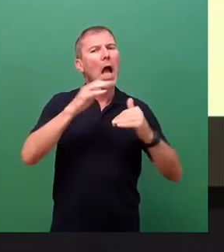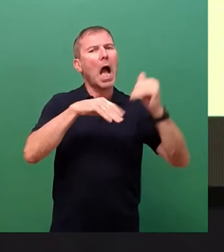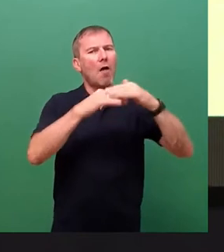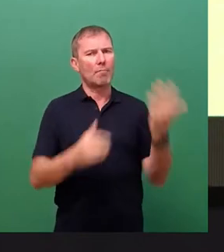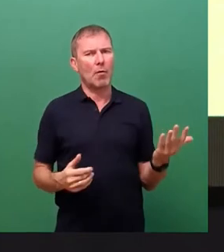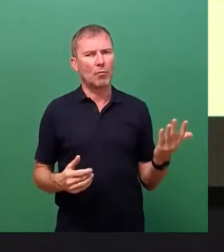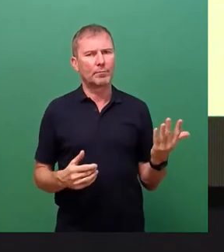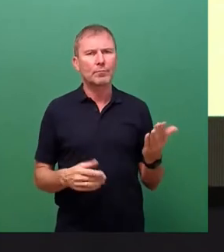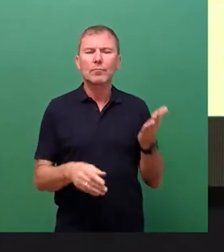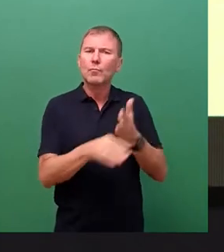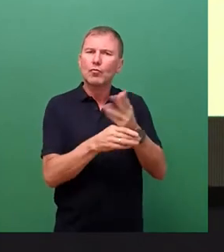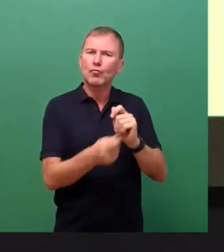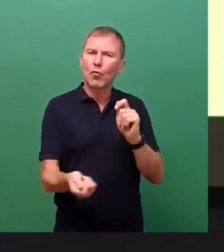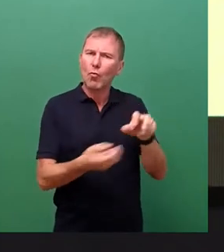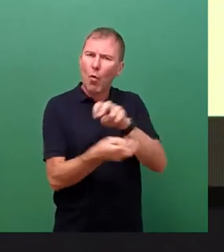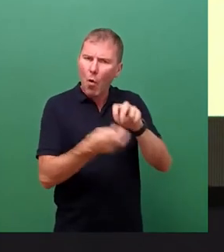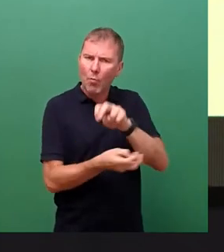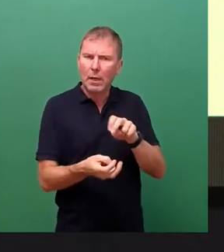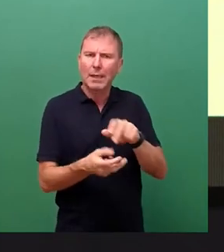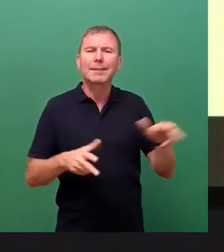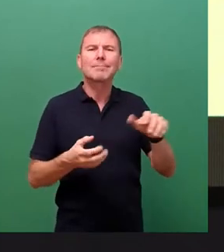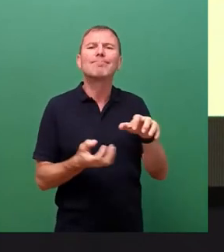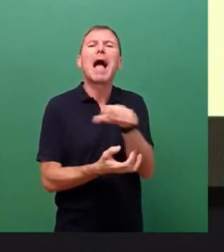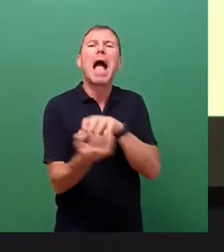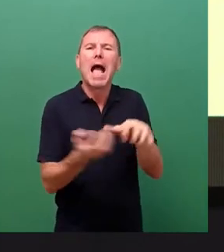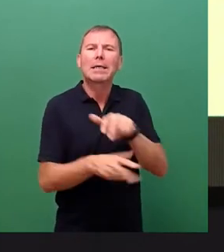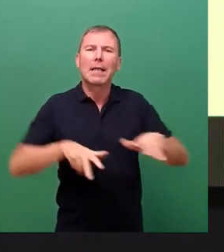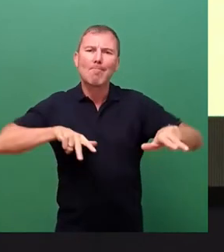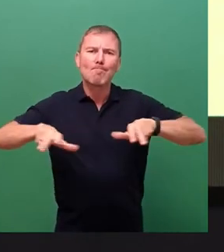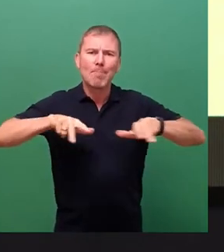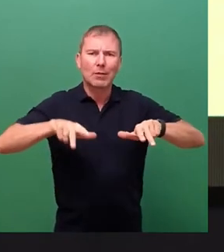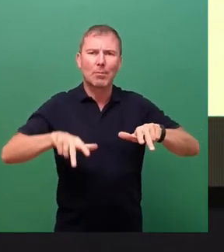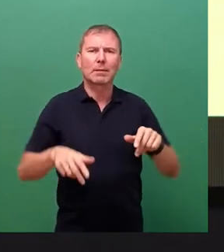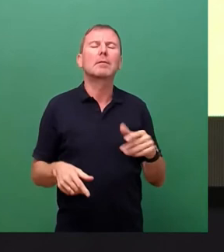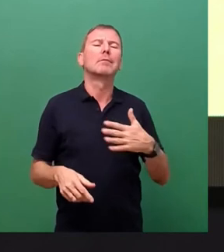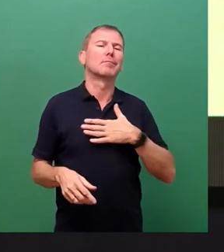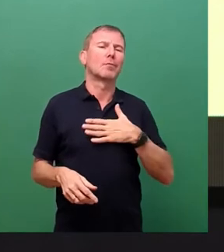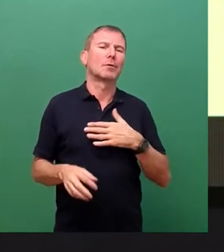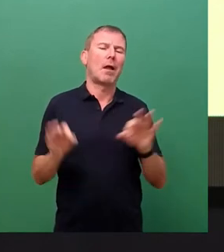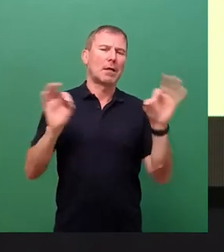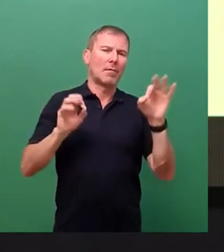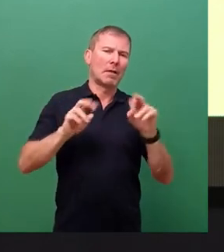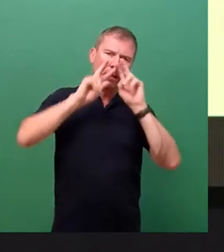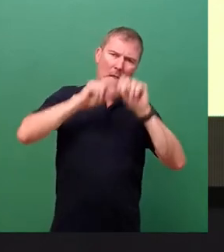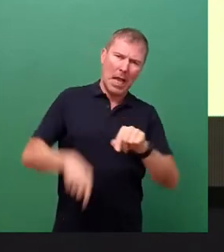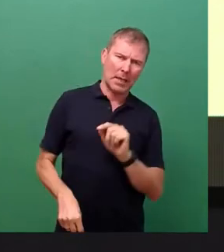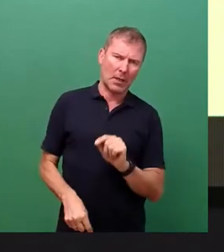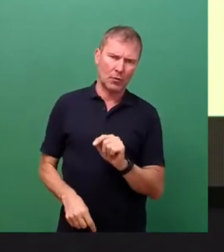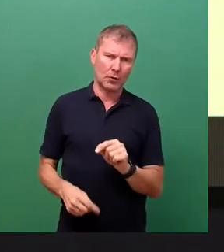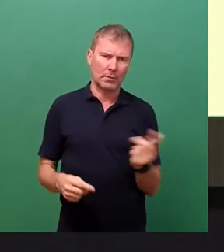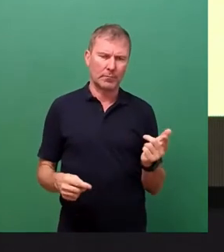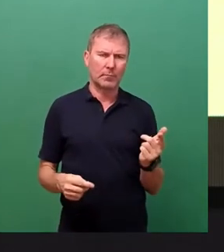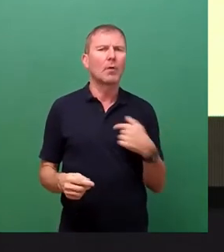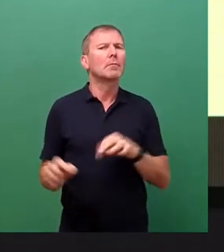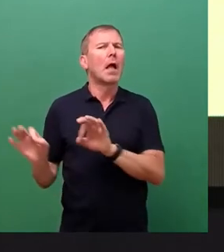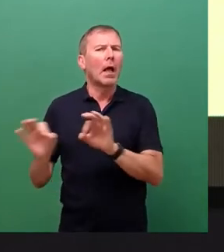Störungen, also das Krisenmanagement, ist Bestandteil unserer Gefährdungsanalysen und wird regelmäßig